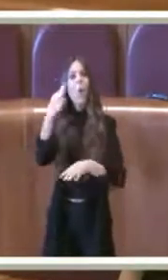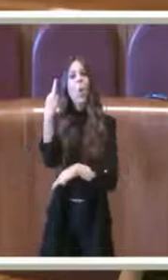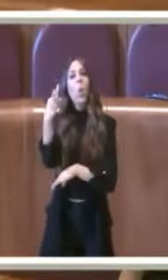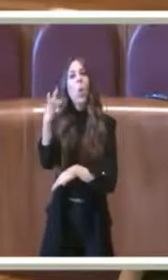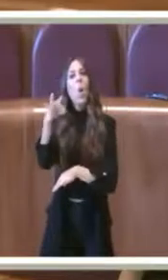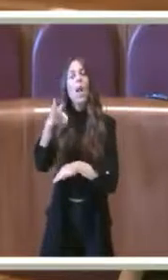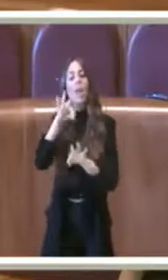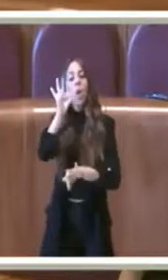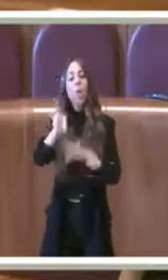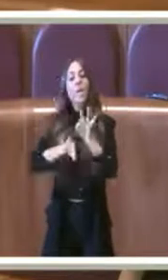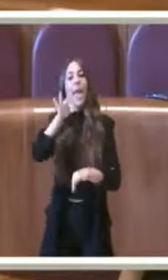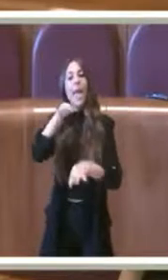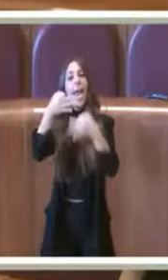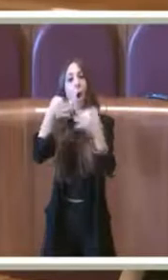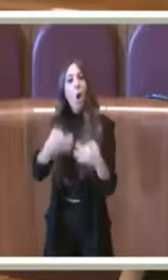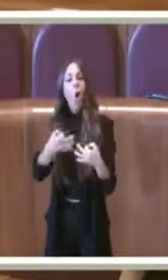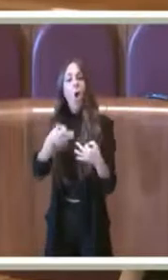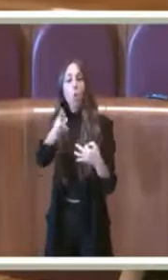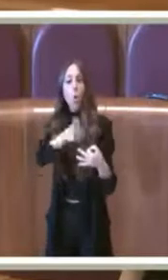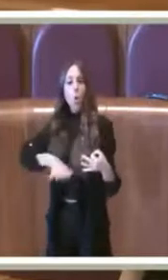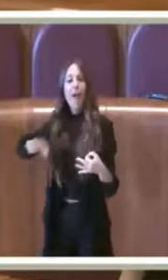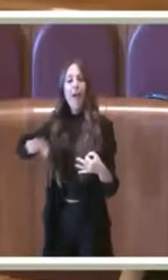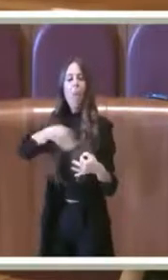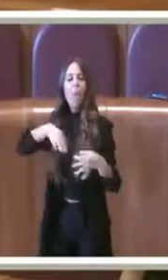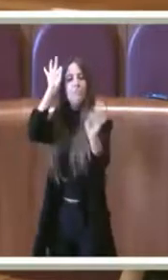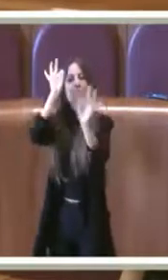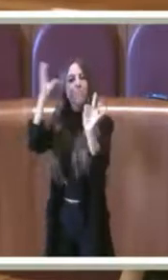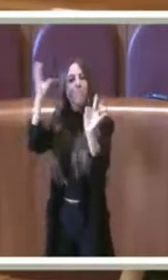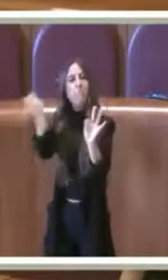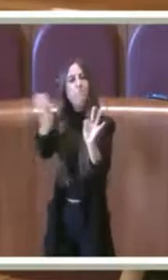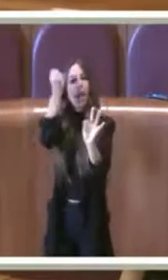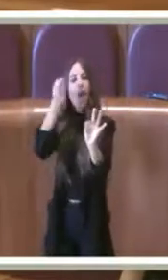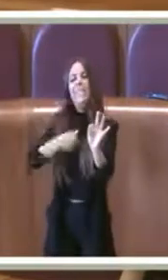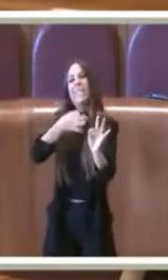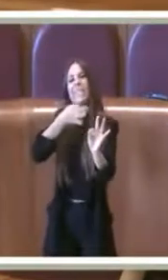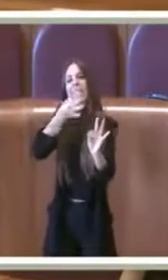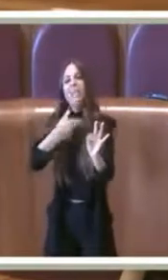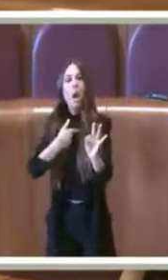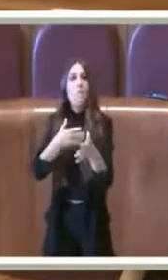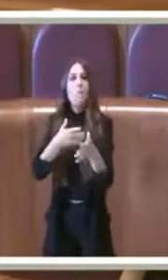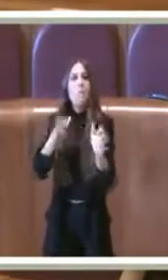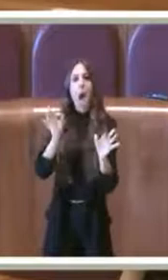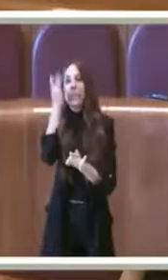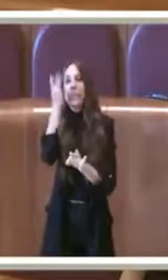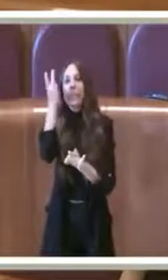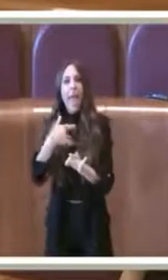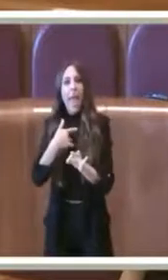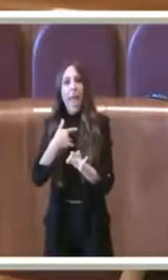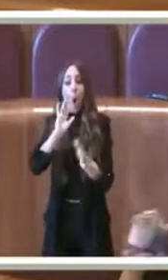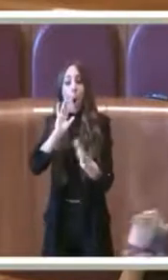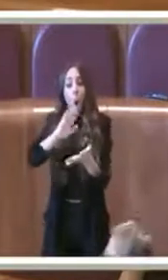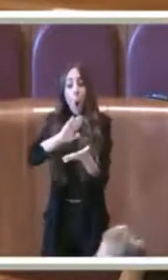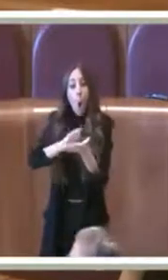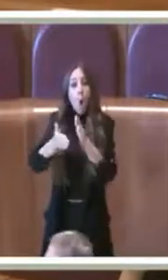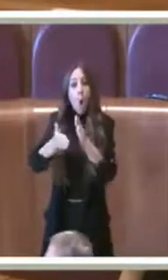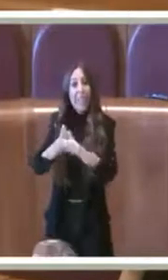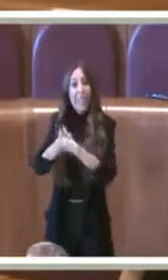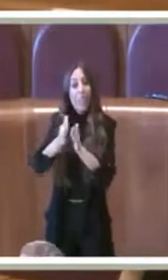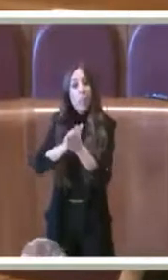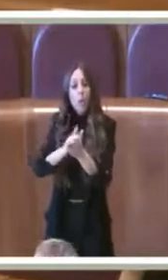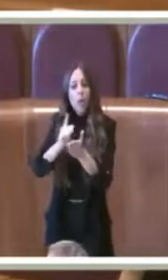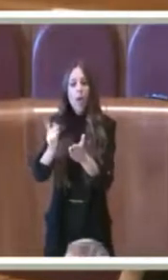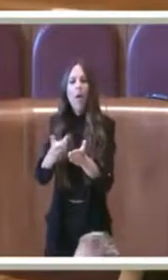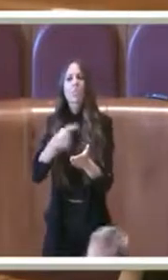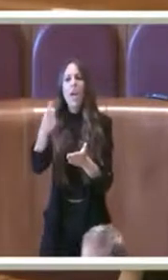del decoro urbano, un obiettivo da perseguire senza se e senza ma e senza contrattazioni. si è parlato di